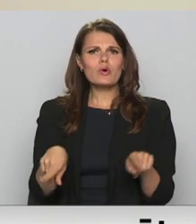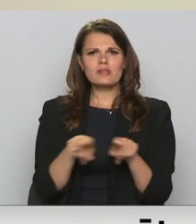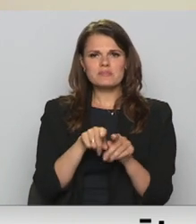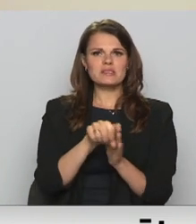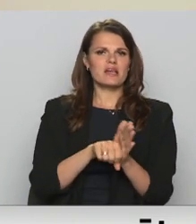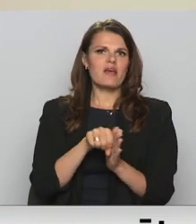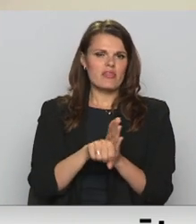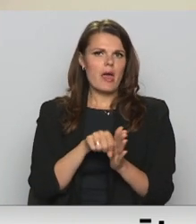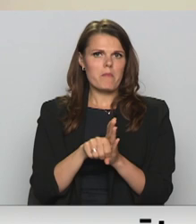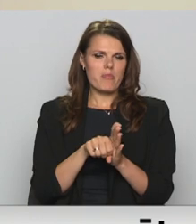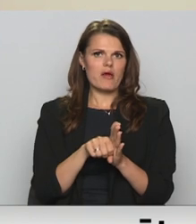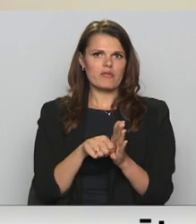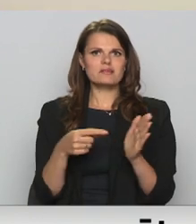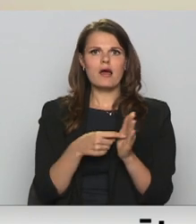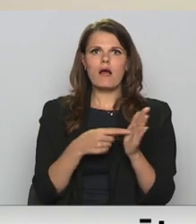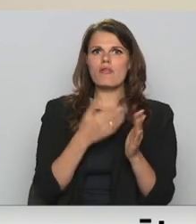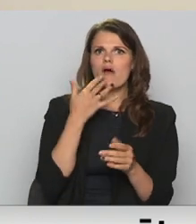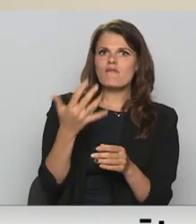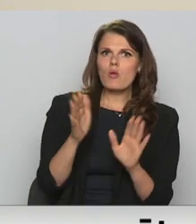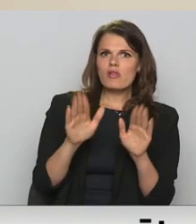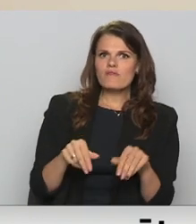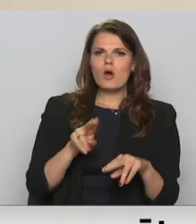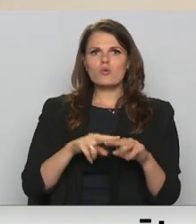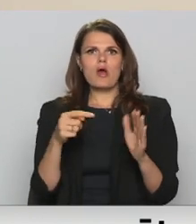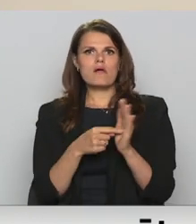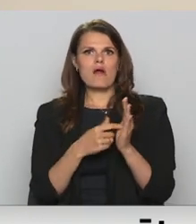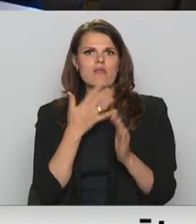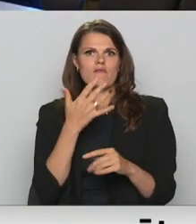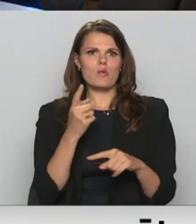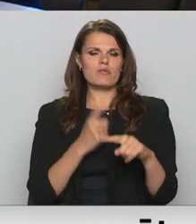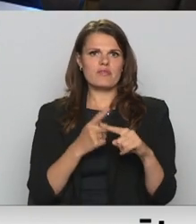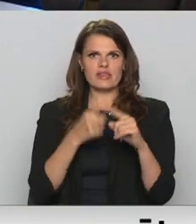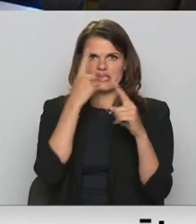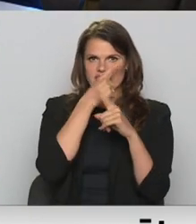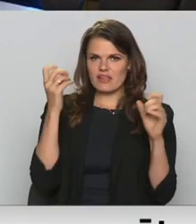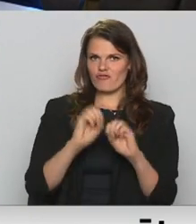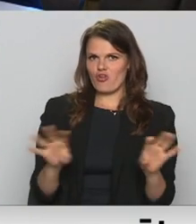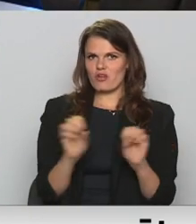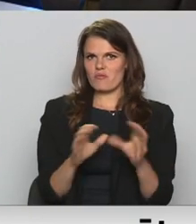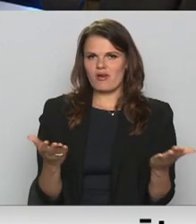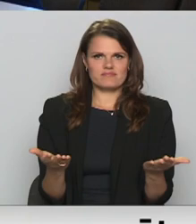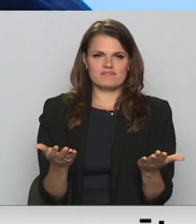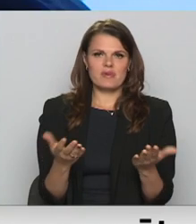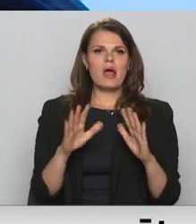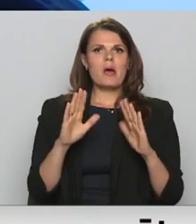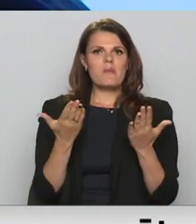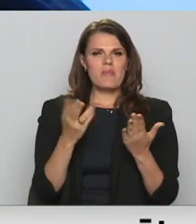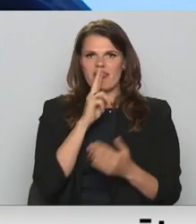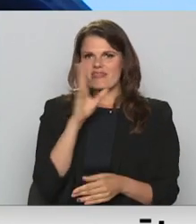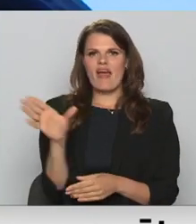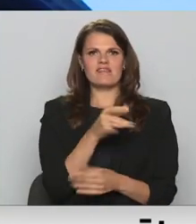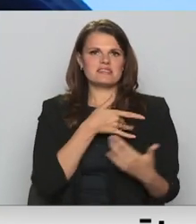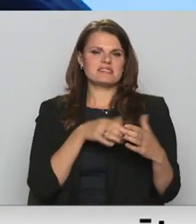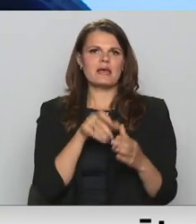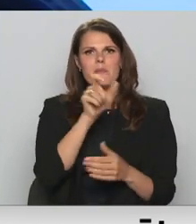debats, kādās valodās drīkst un kādās nedrīkst informēt pasažierus. Tomēr ne visi biedri uzskata, ka partijas neveiksmēs